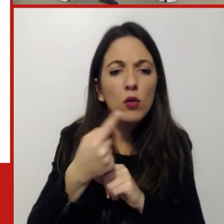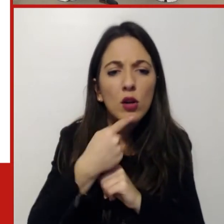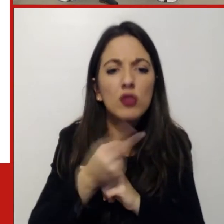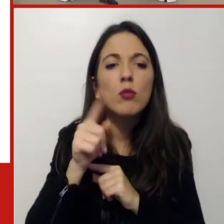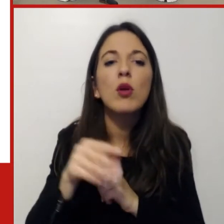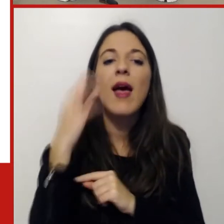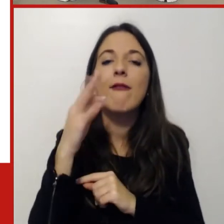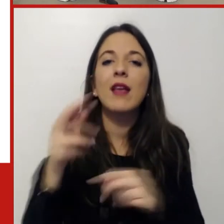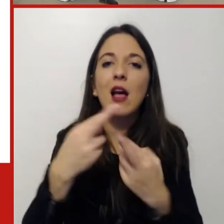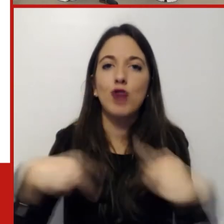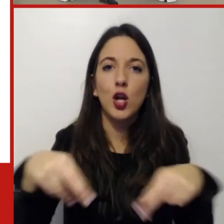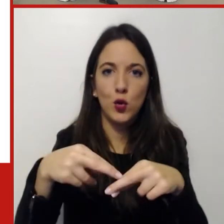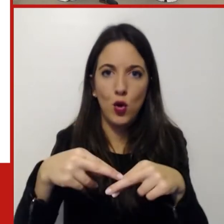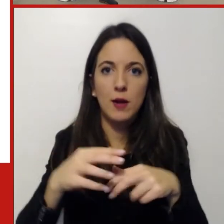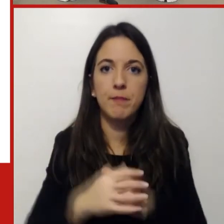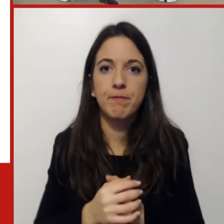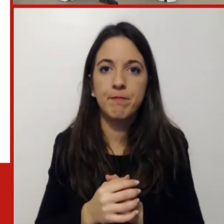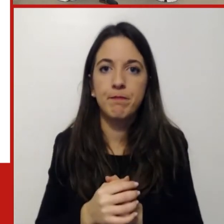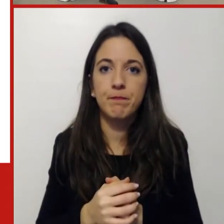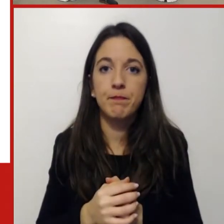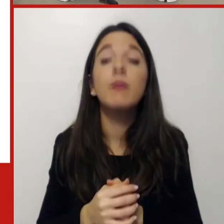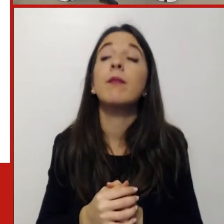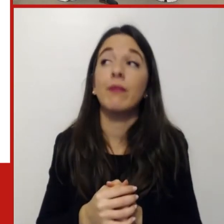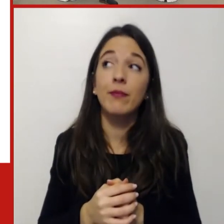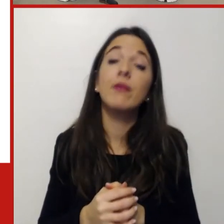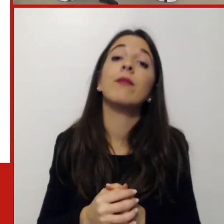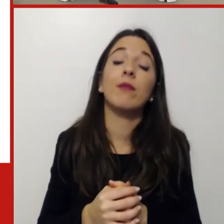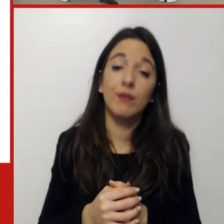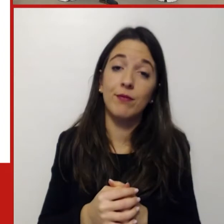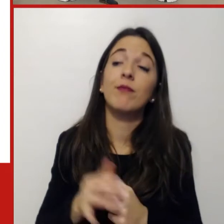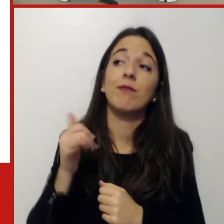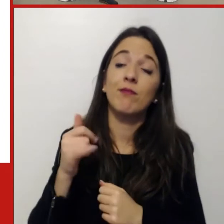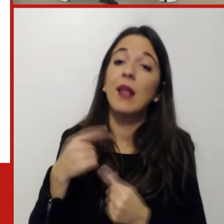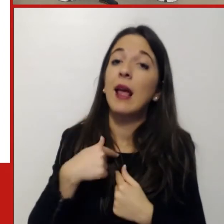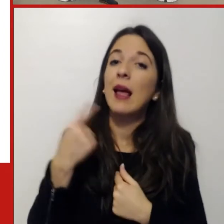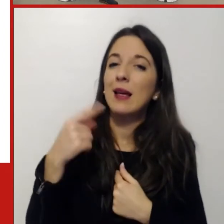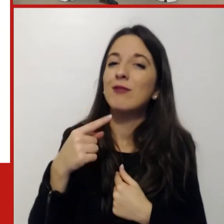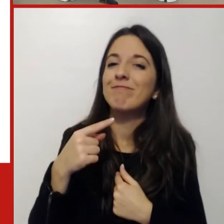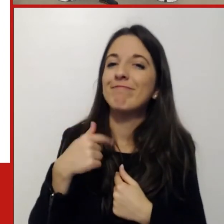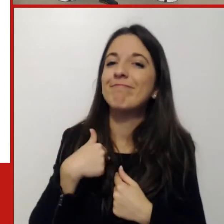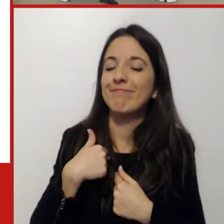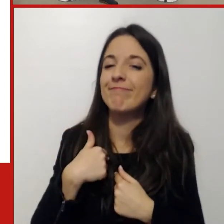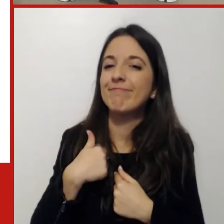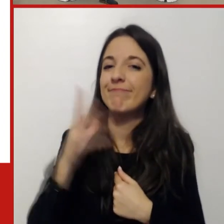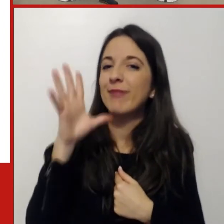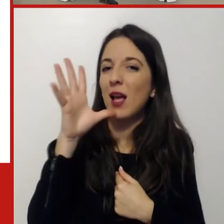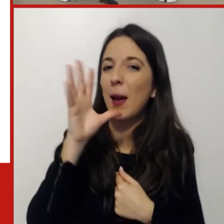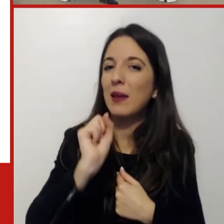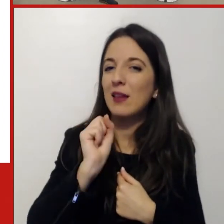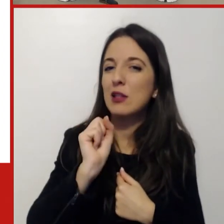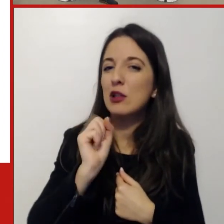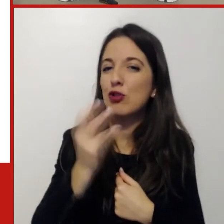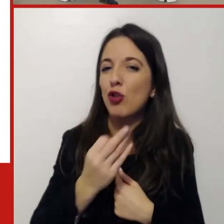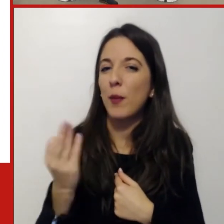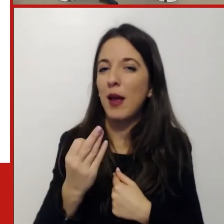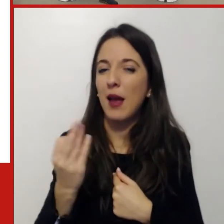Secondo me questo è molto comprensibile e ci fa fare una riflessione